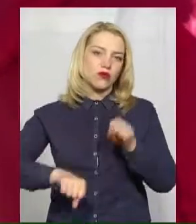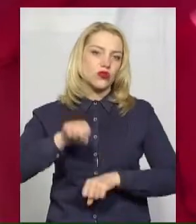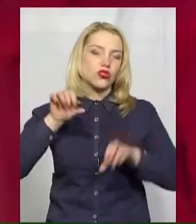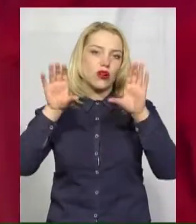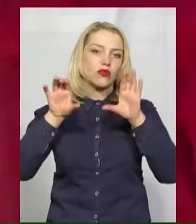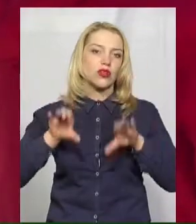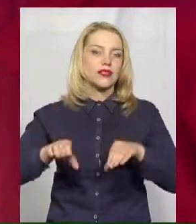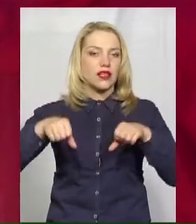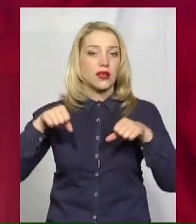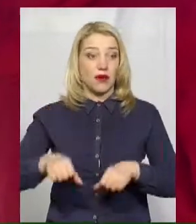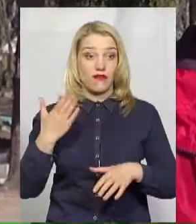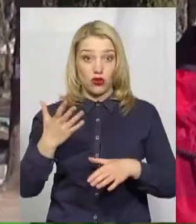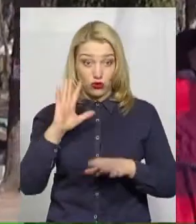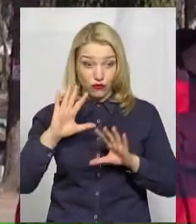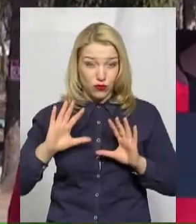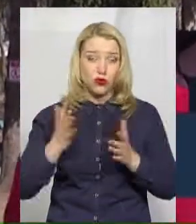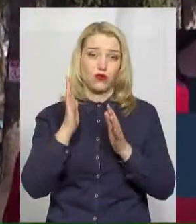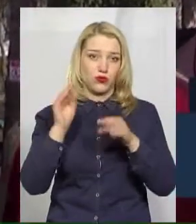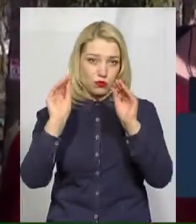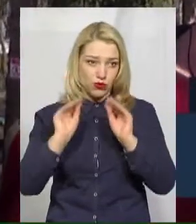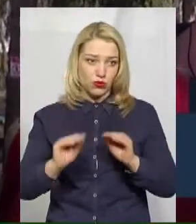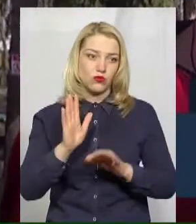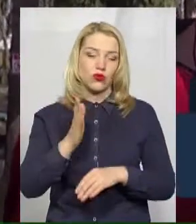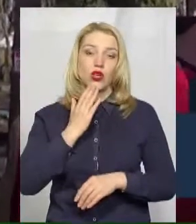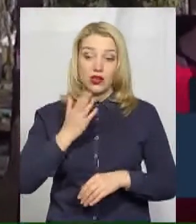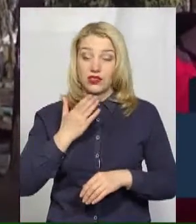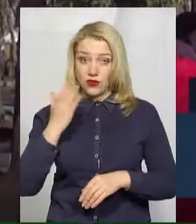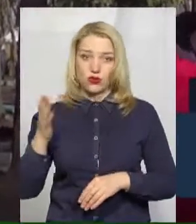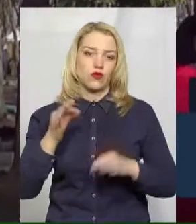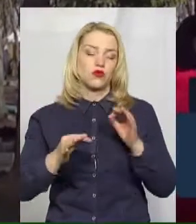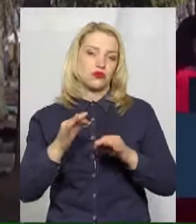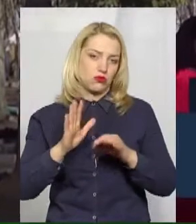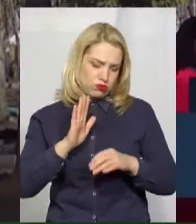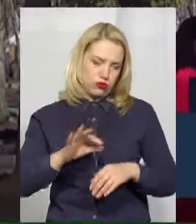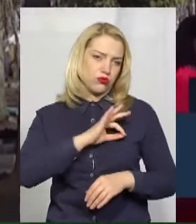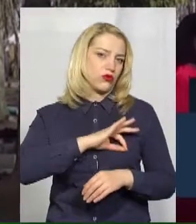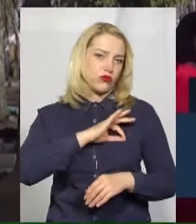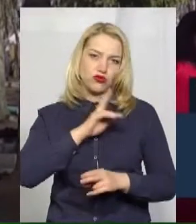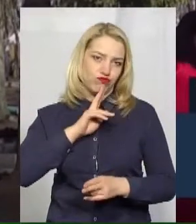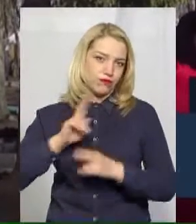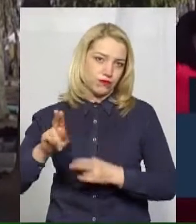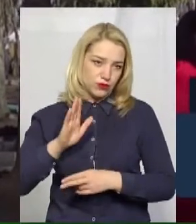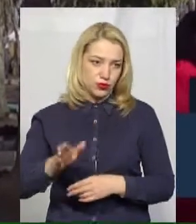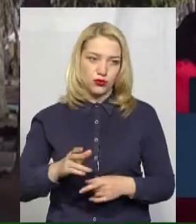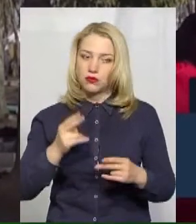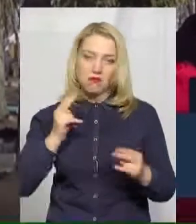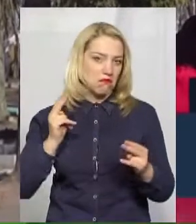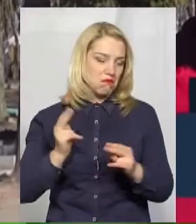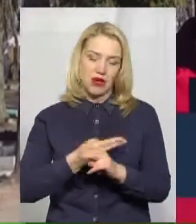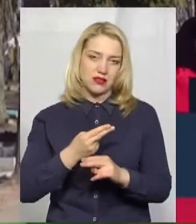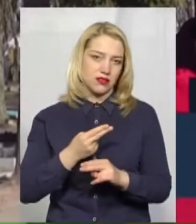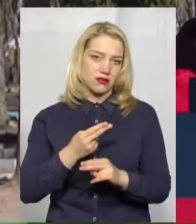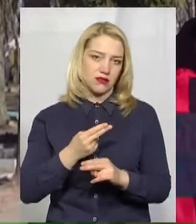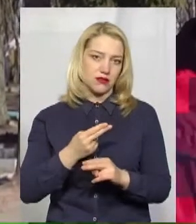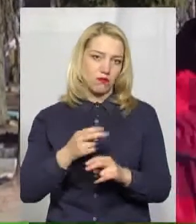протоколу оскаржуватиме його в суді. Звернути до суду, буду захищати свої права юридично, без всяких, як це